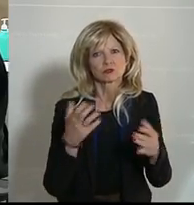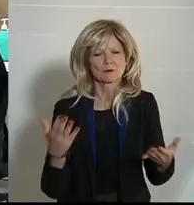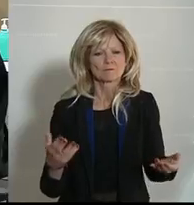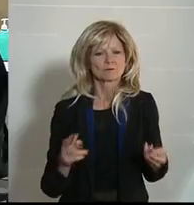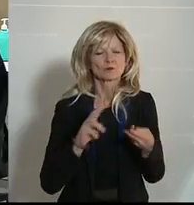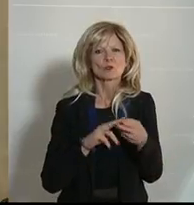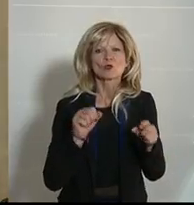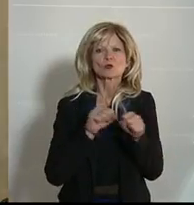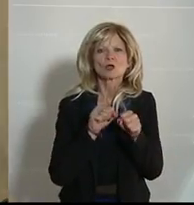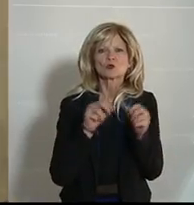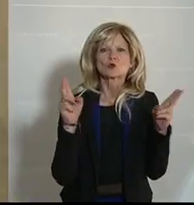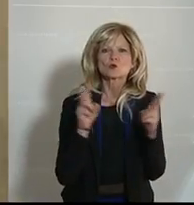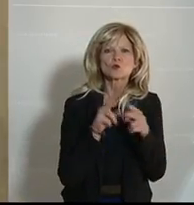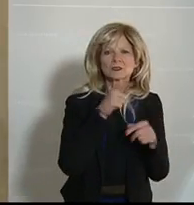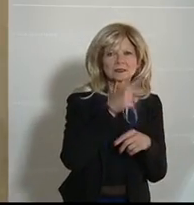zum Kollegen Schellhorn.